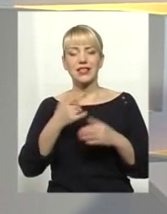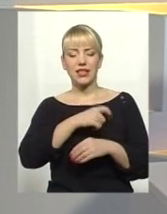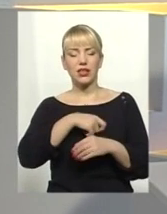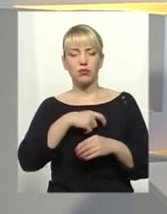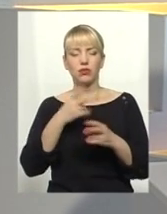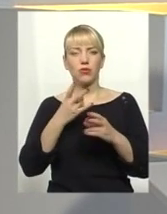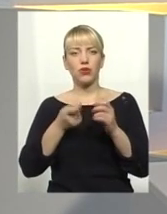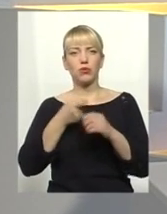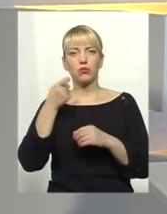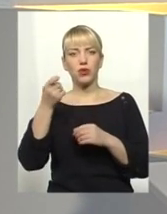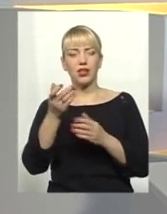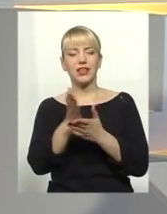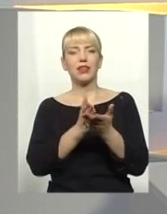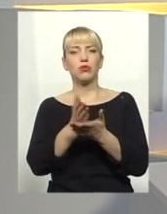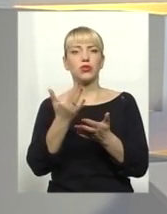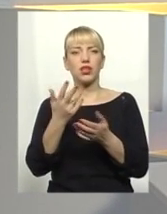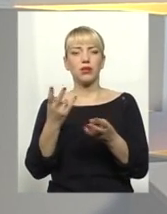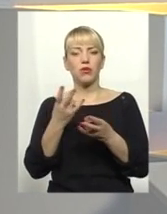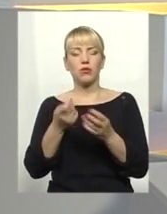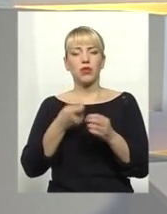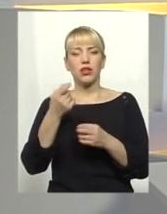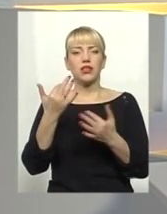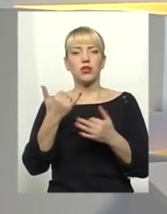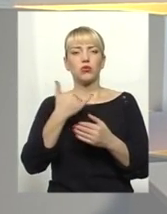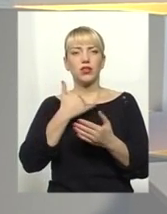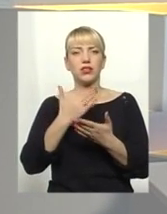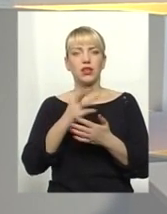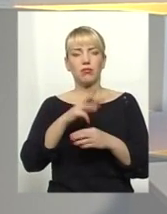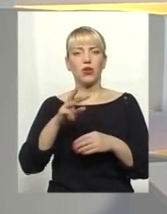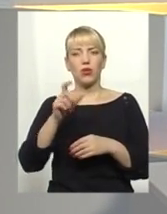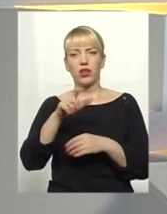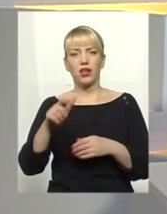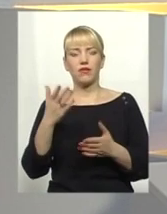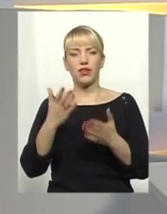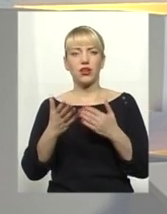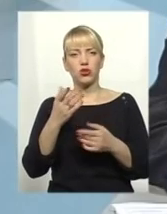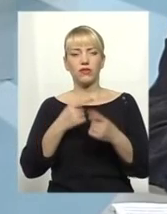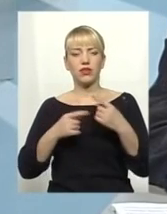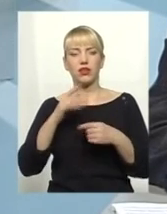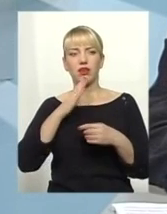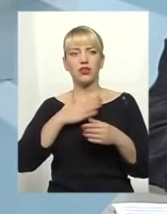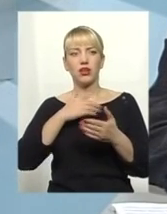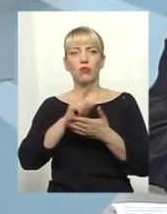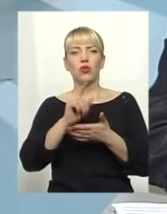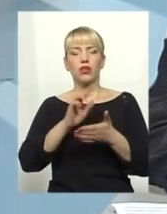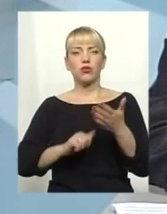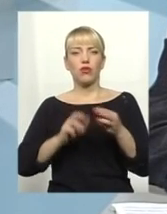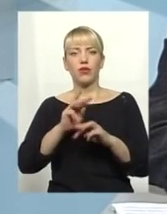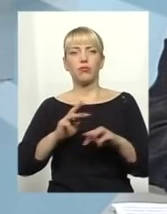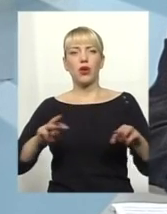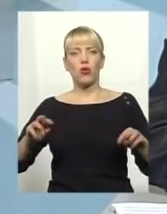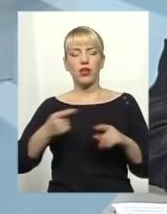подали, і, можливо, є цифра, скільки в нас все таки мільйонерів цікаво почути? Якщо вертатися до наших податкових мільйонерів, то